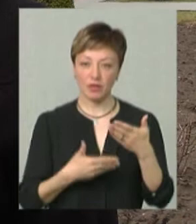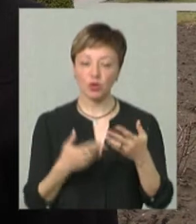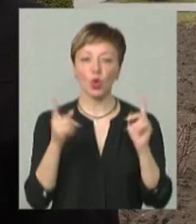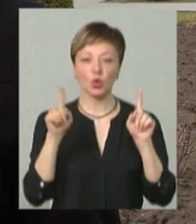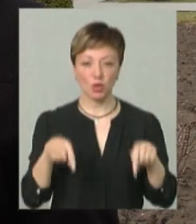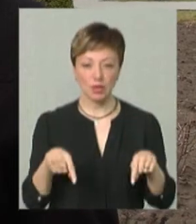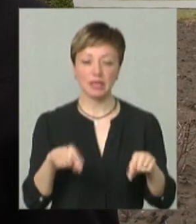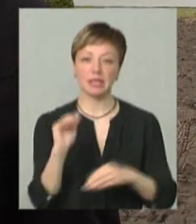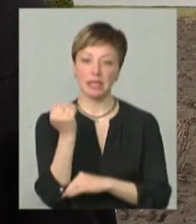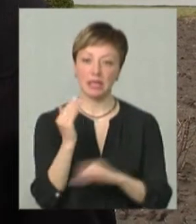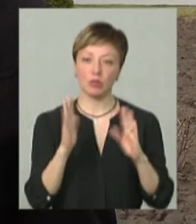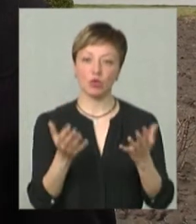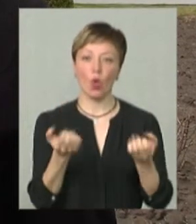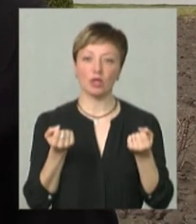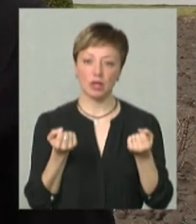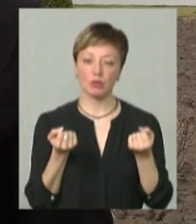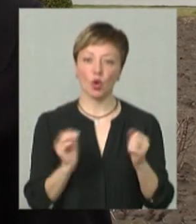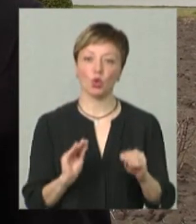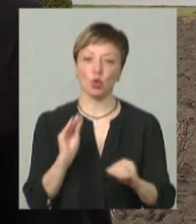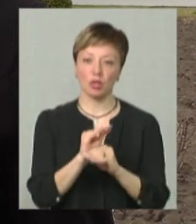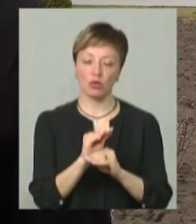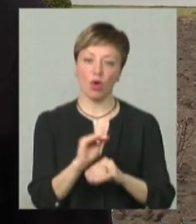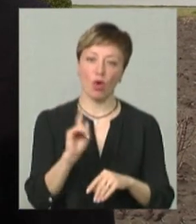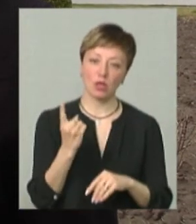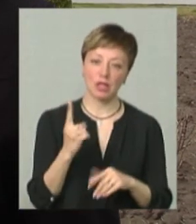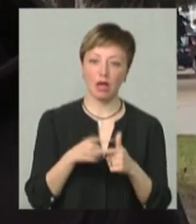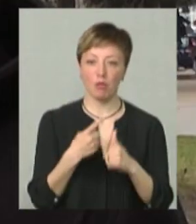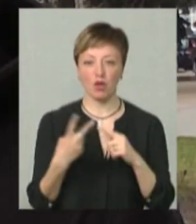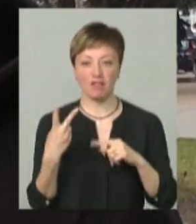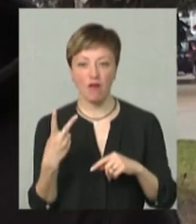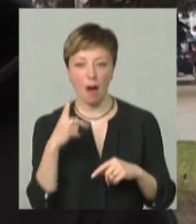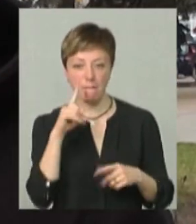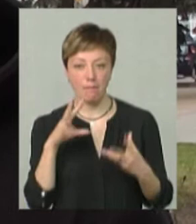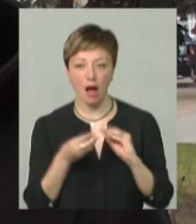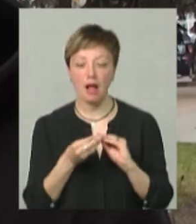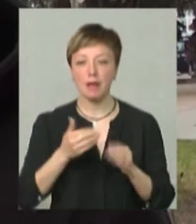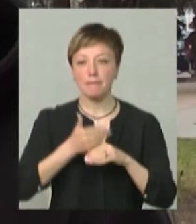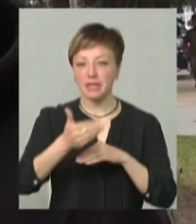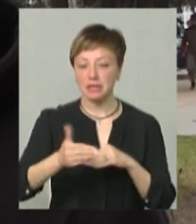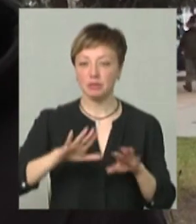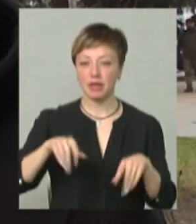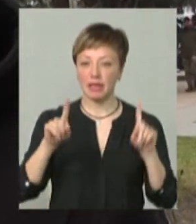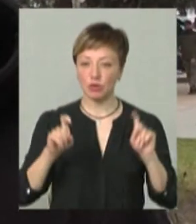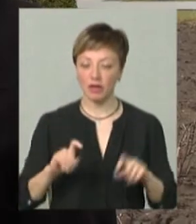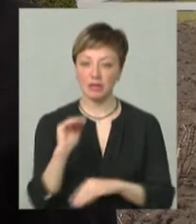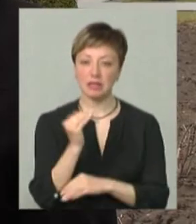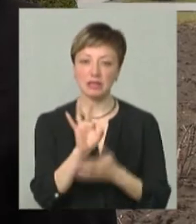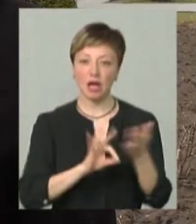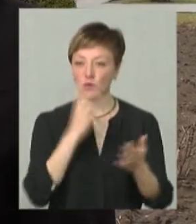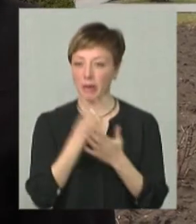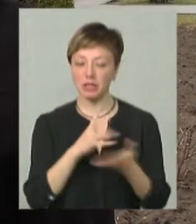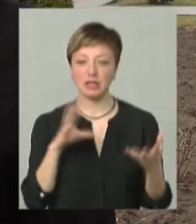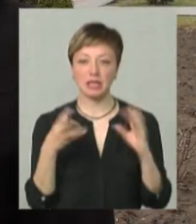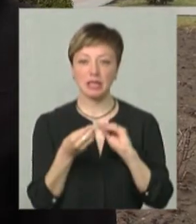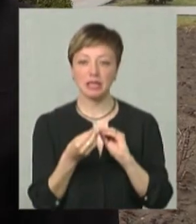то тоді дитина буде отримувати додатково один чи два бали. Пізніше, після проведення тестування, дитина зразу буде бачити